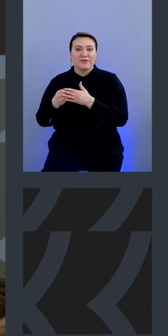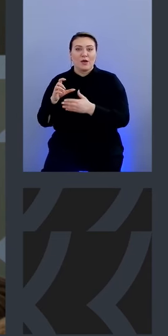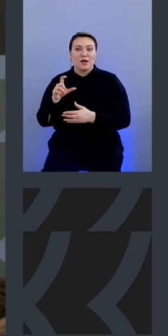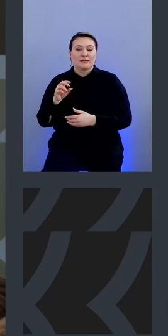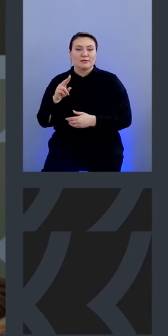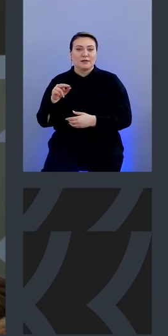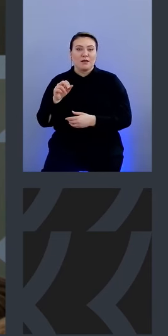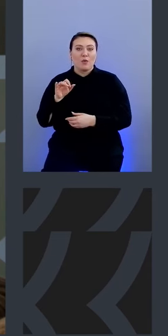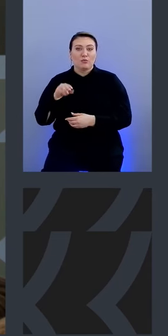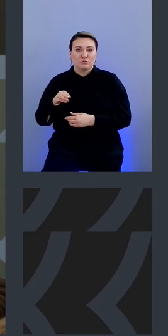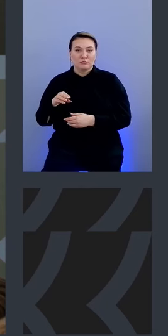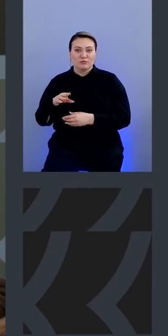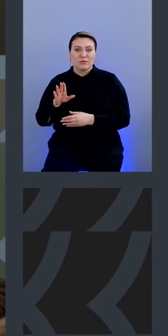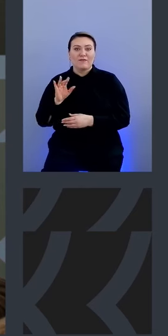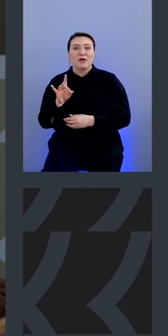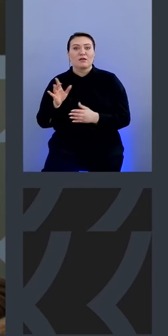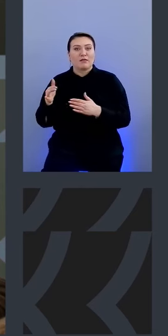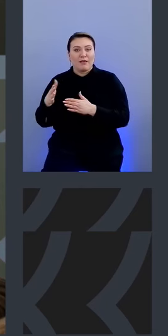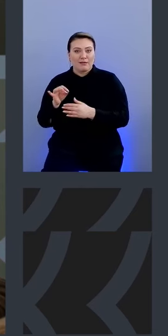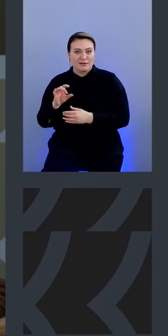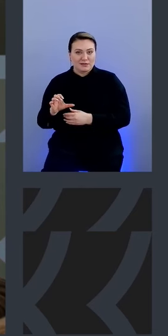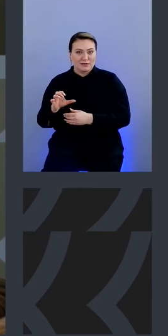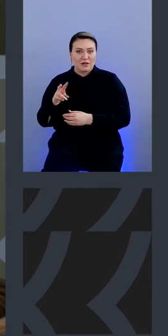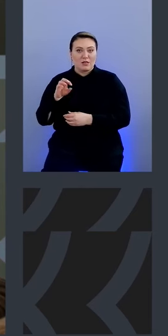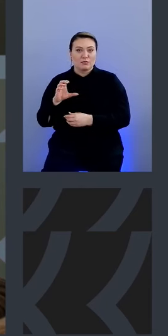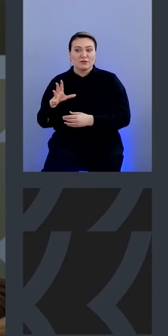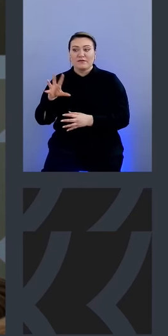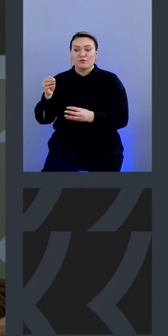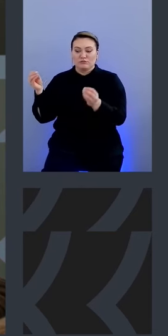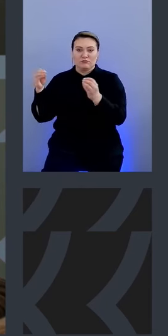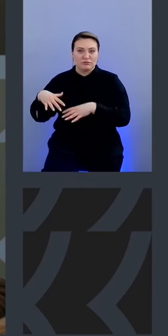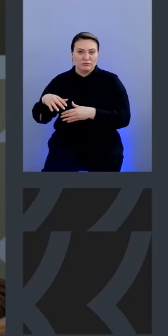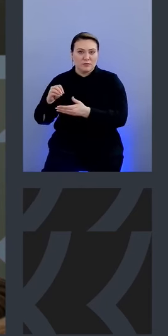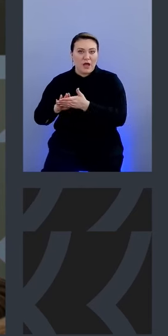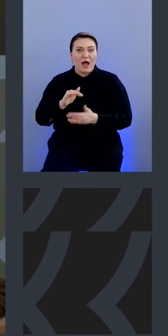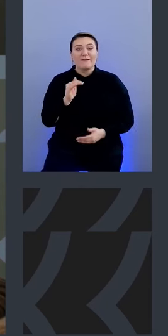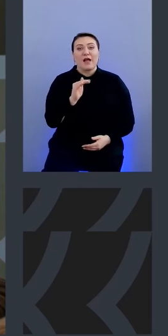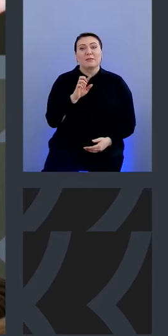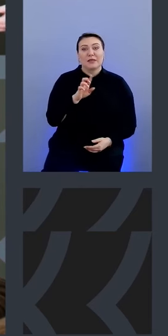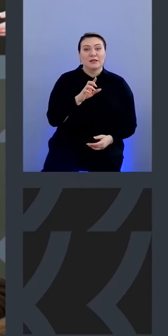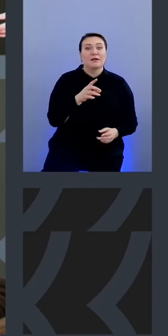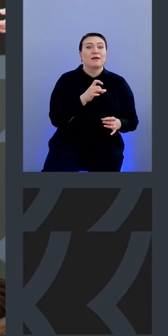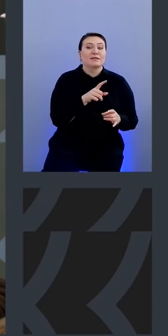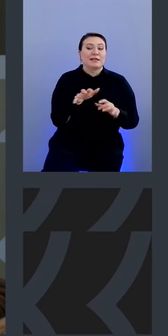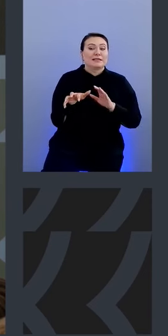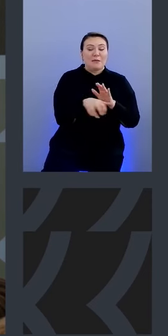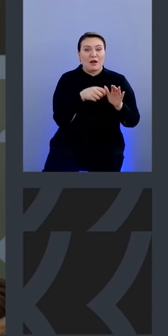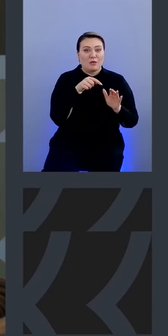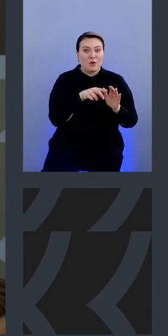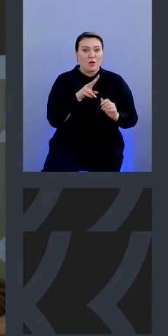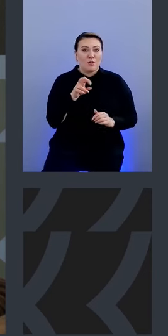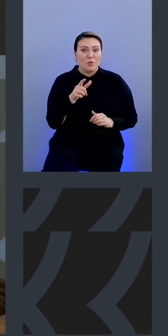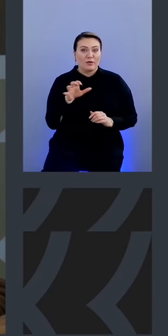вар контейнер вар контейнер с локс воно туда это все пишет а файл бит как раз таки забирает оттуда логи и